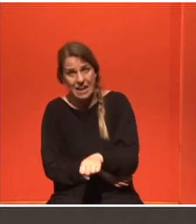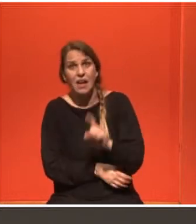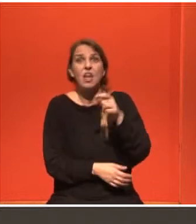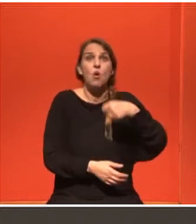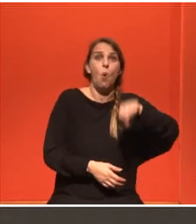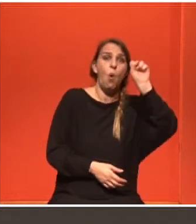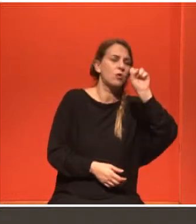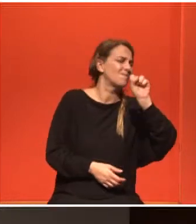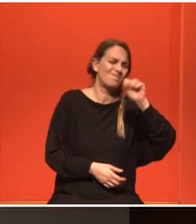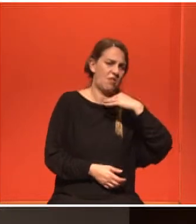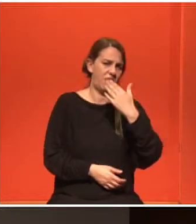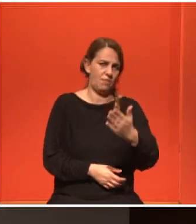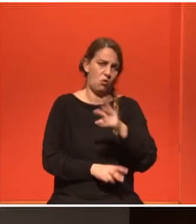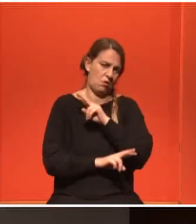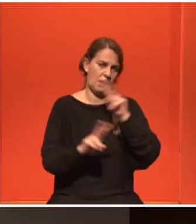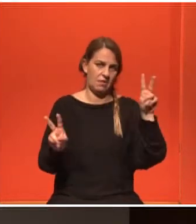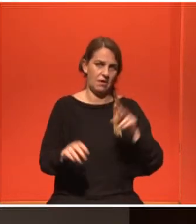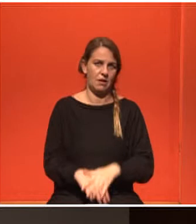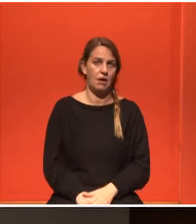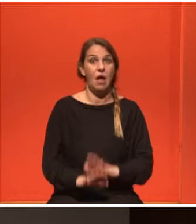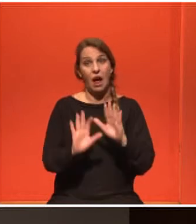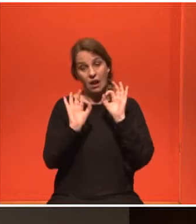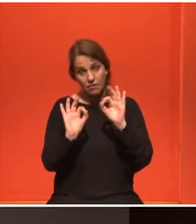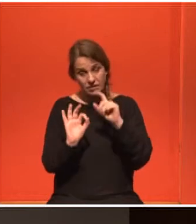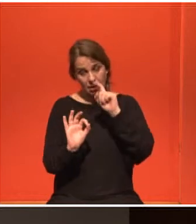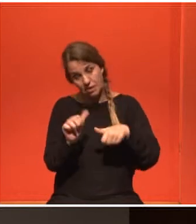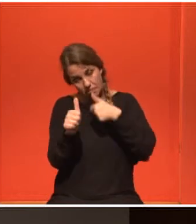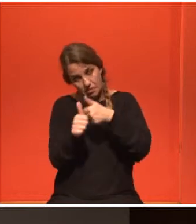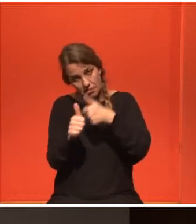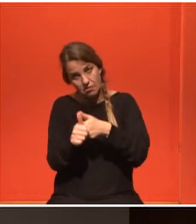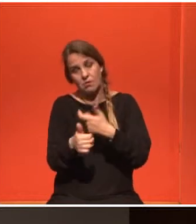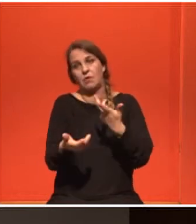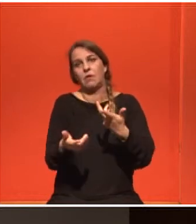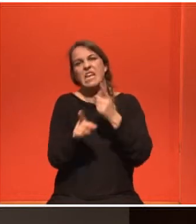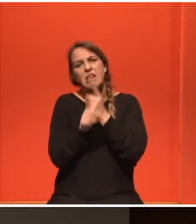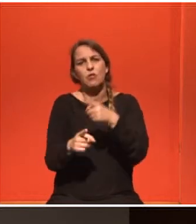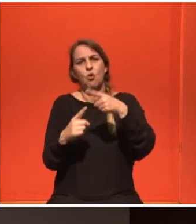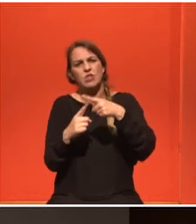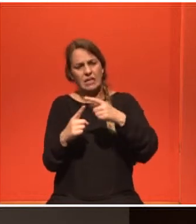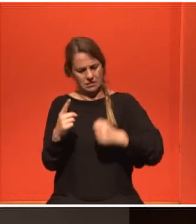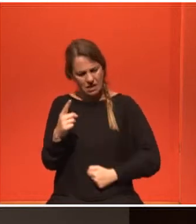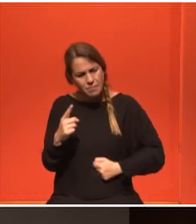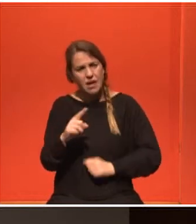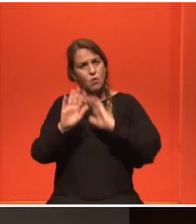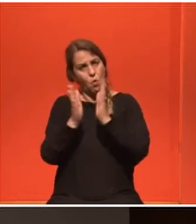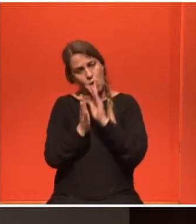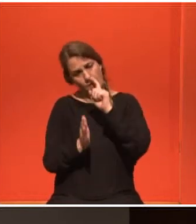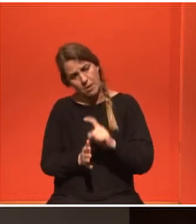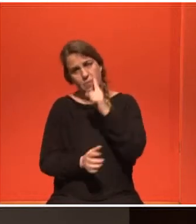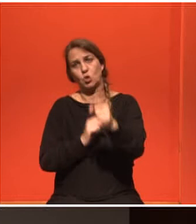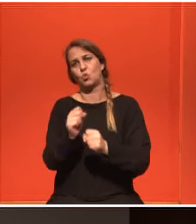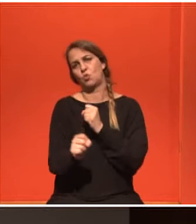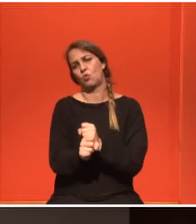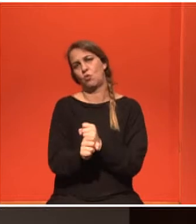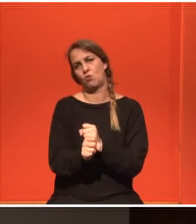αυτή την ερώτηση. Παραμένει, όμως, η παρακολούθηση με TESPAP και υπέρεχο. Σωστά, ετησίως. Ναι, Το ετησίως, σας είπα, είναι